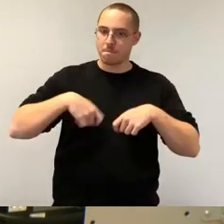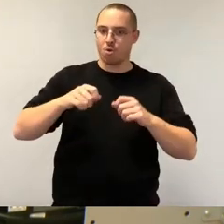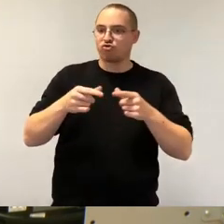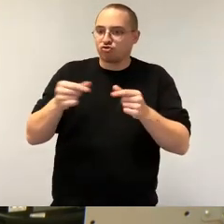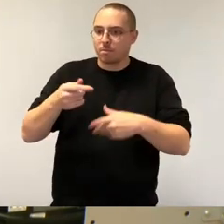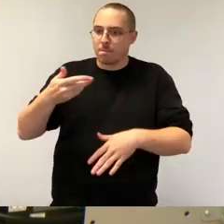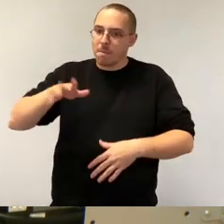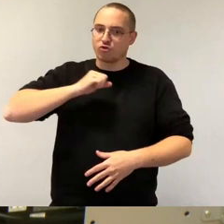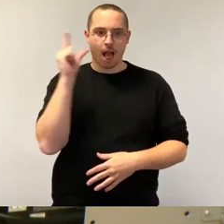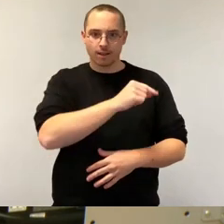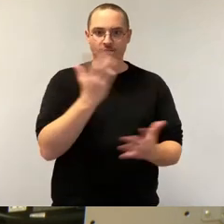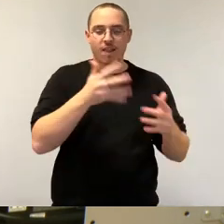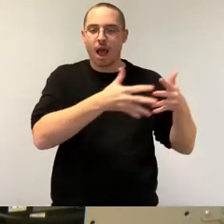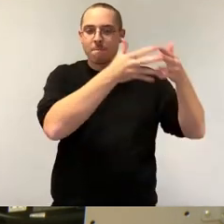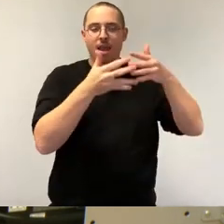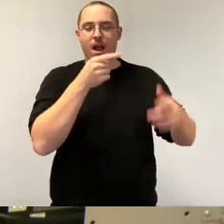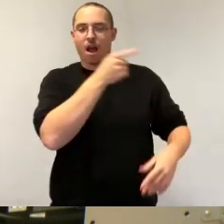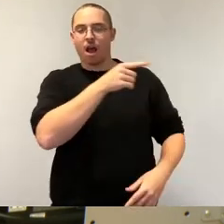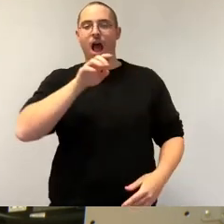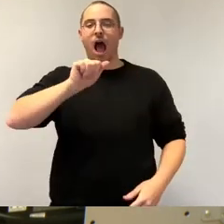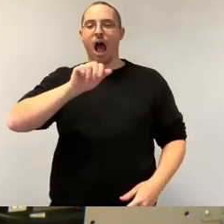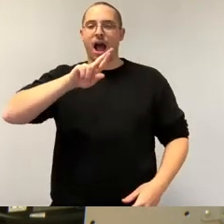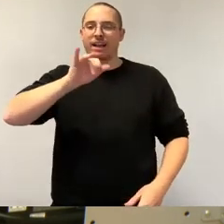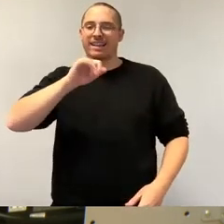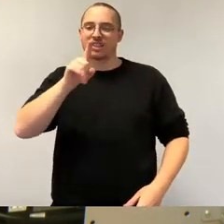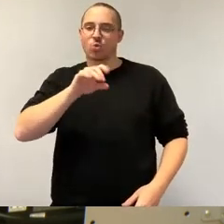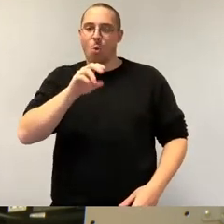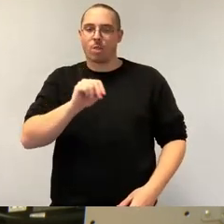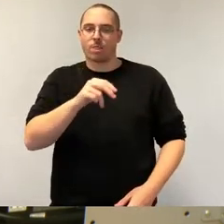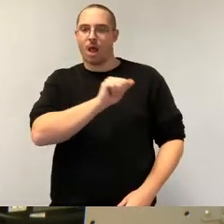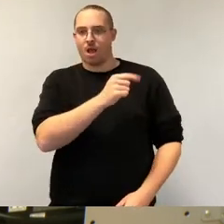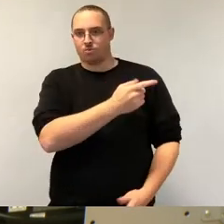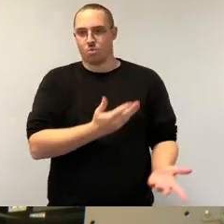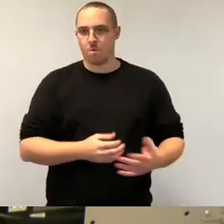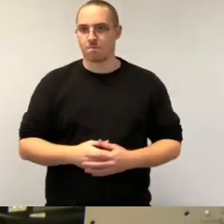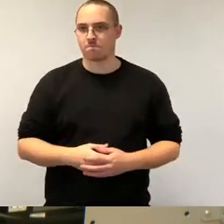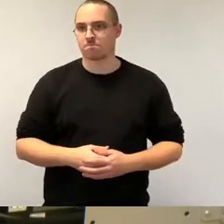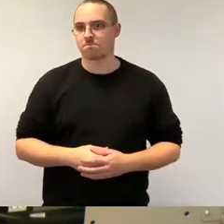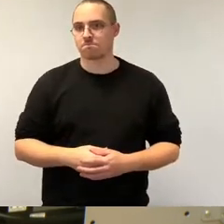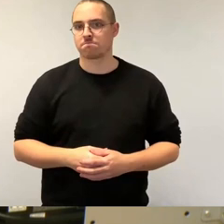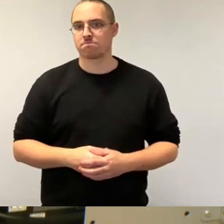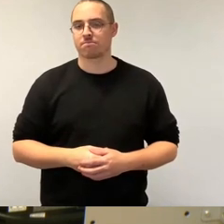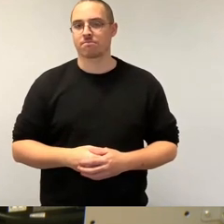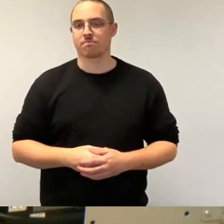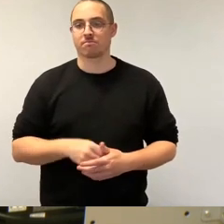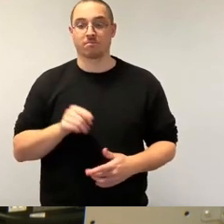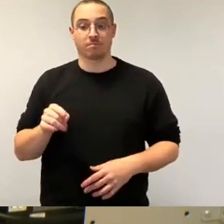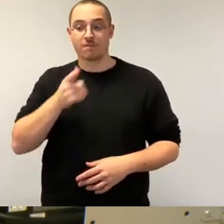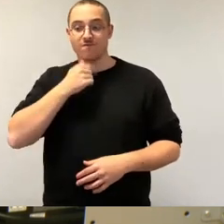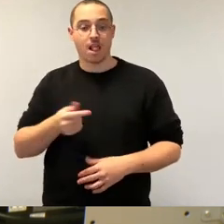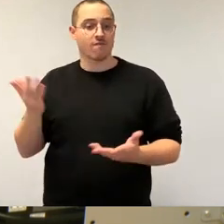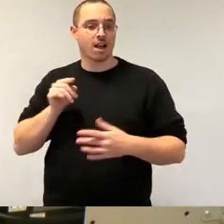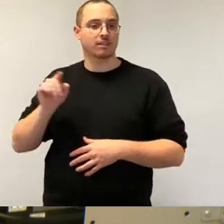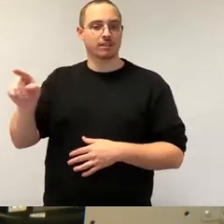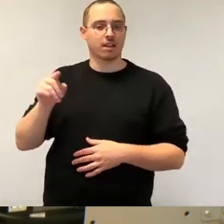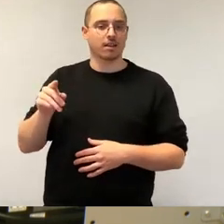Flusserwaswerkes, das täglich 60.000 Kubikmeter Wasser über 9 Kilometer zum Berg leiten wird. Es erfüllt